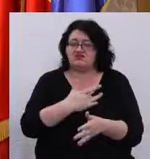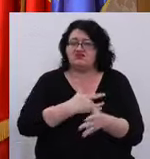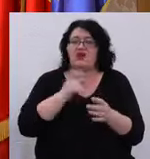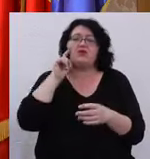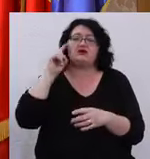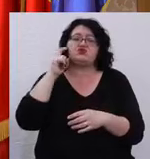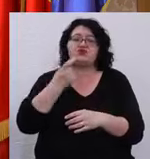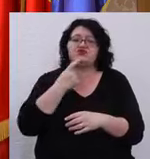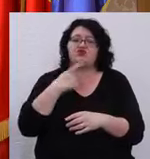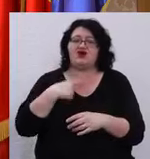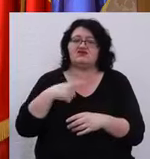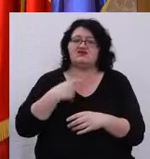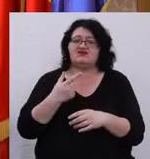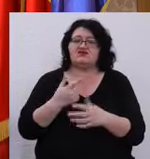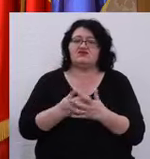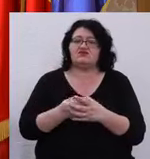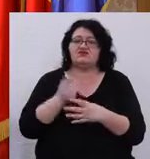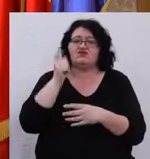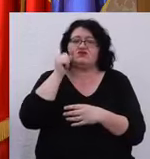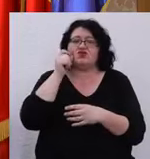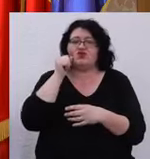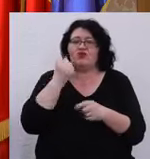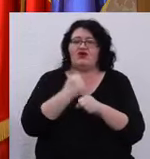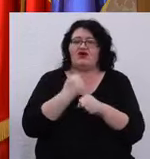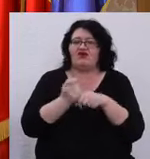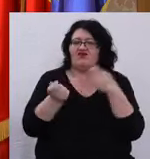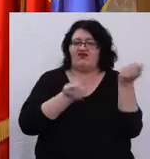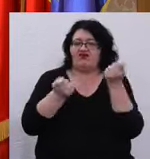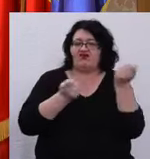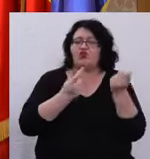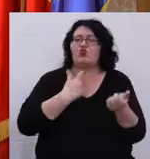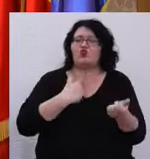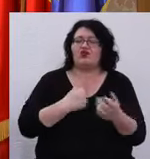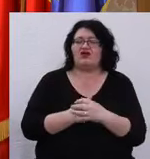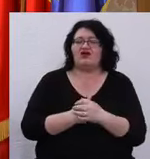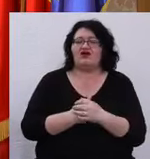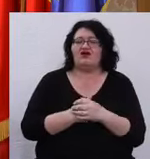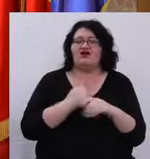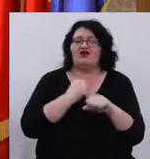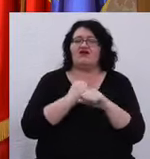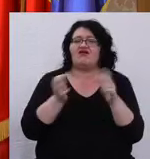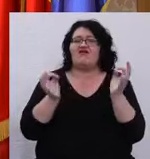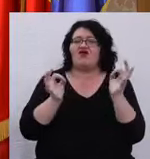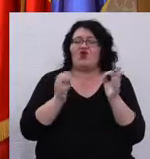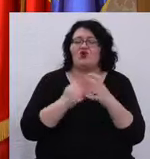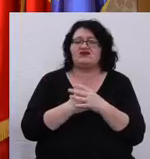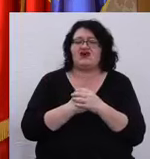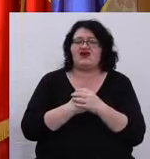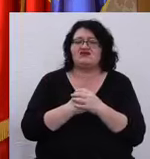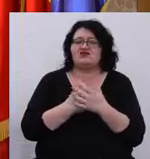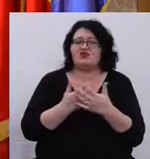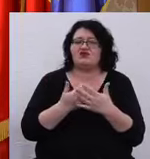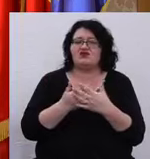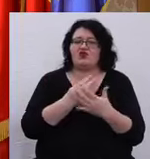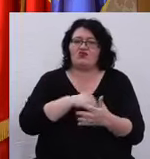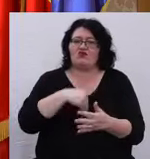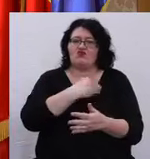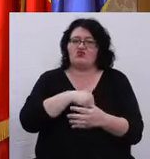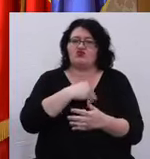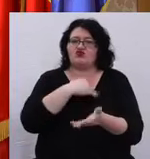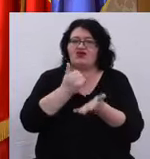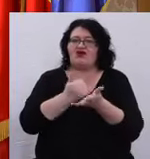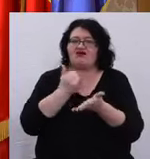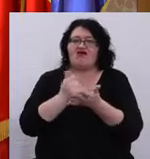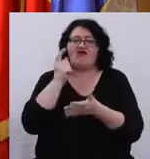există niște antreprenori ai URI care se folosesc de nemulțumirea